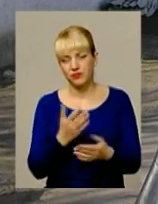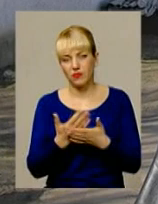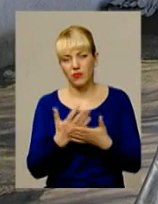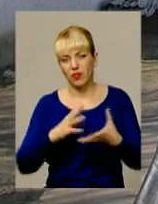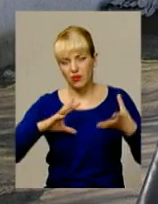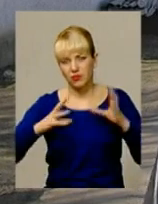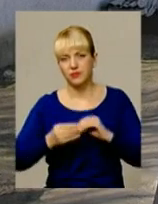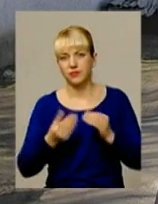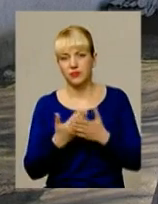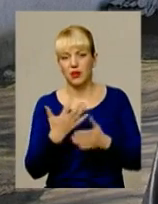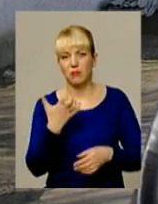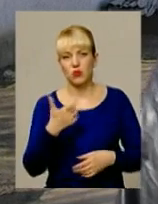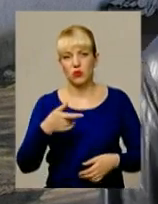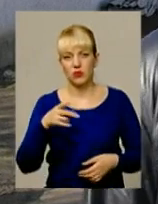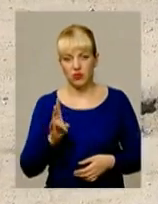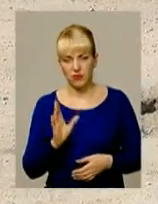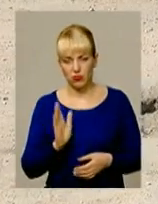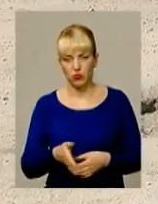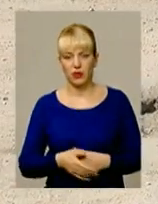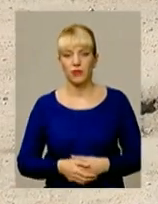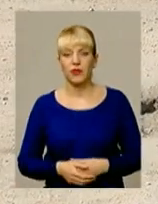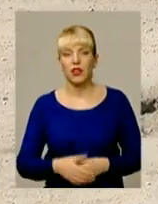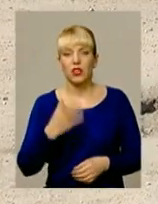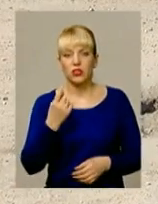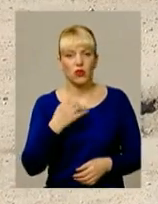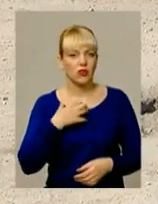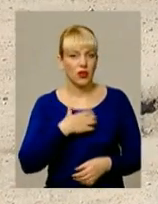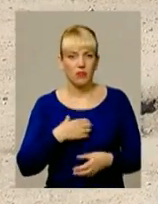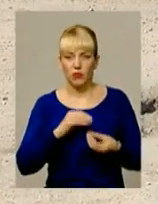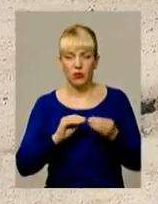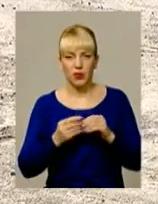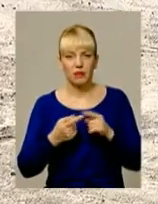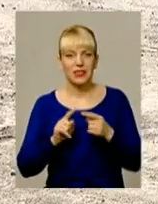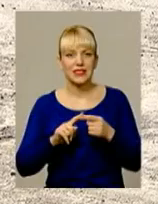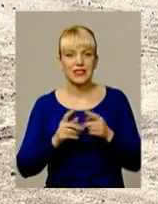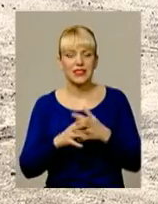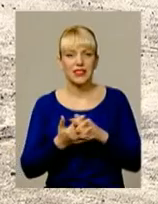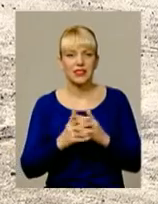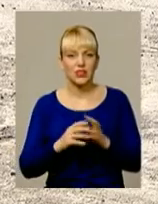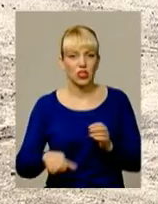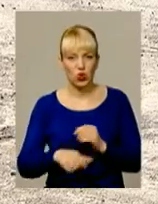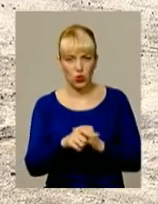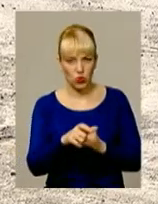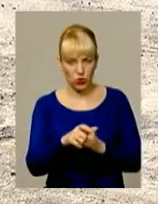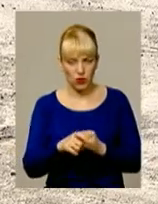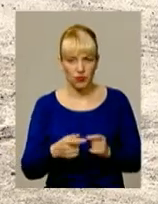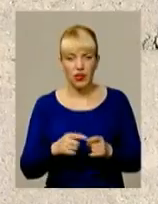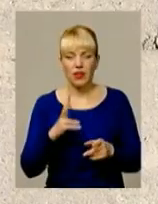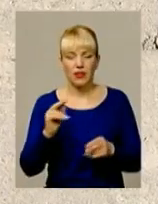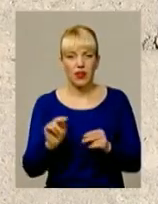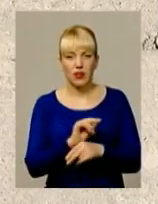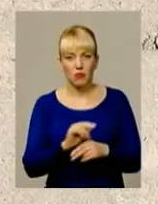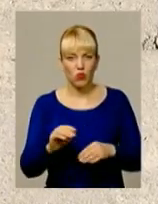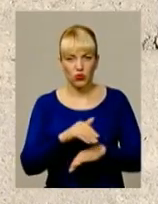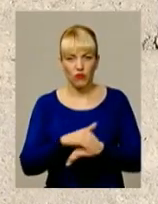ну, десь буде до 500 гривень обійдеться». Ще одна нагальна проблема – сільські дороги, а точніше їх відсутність. На ремонт